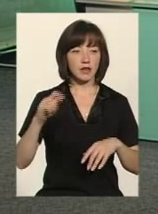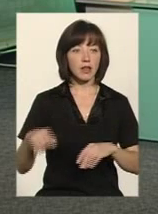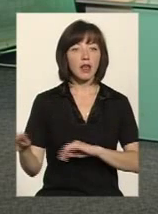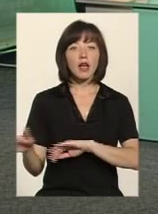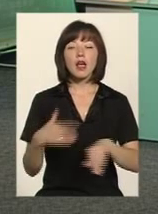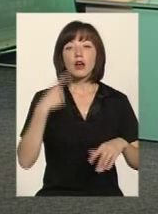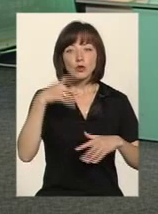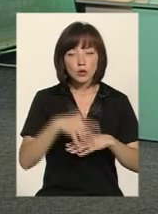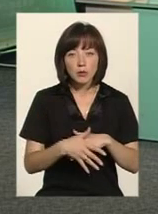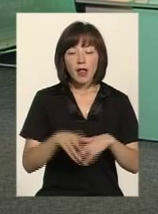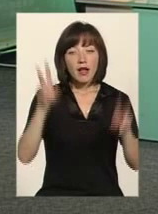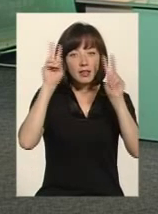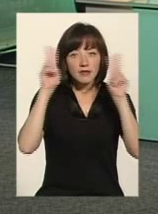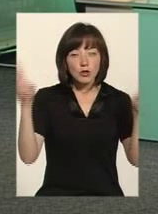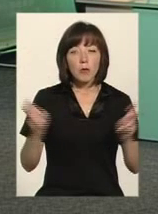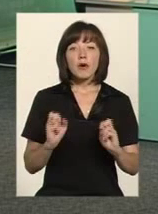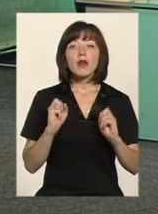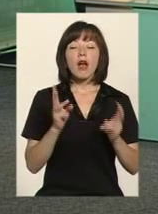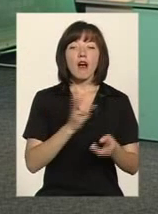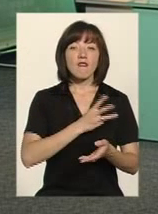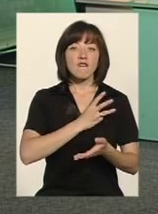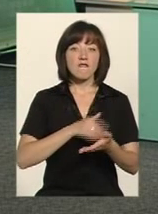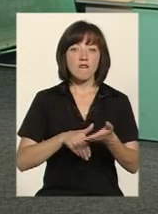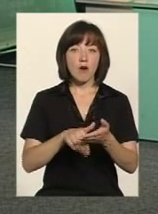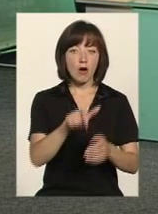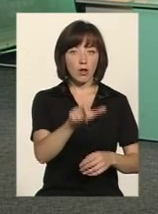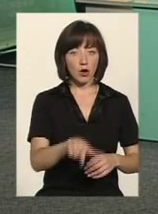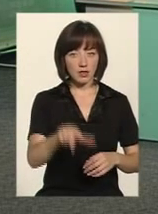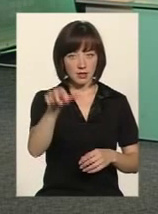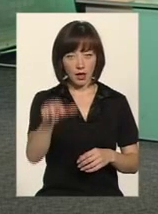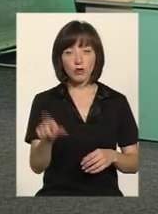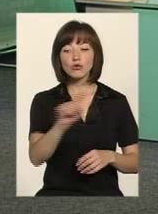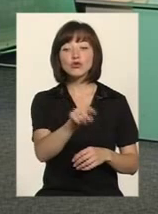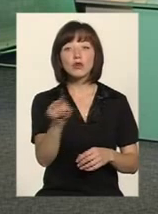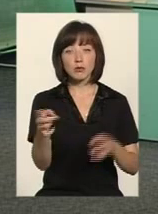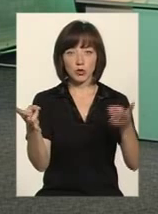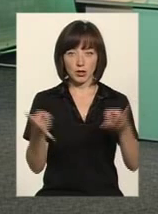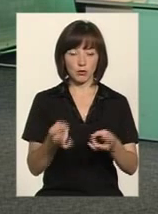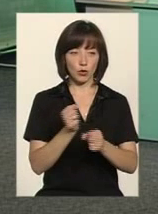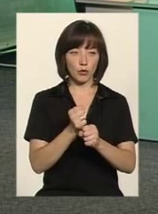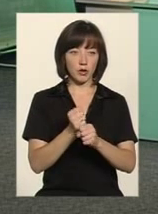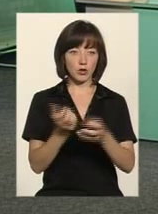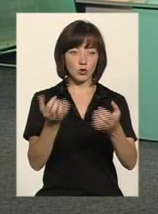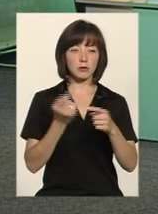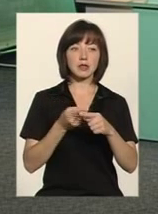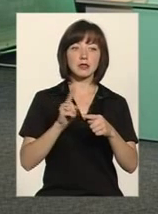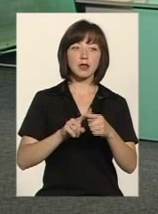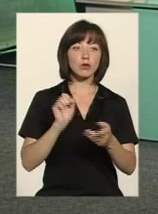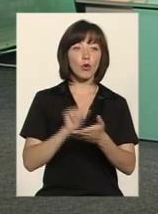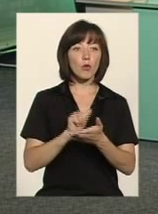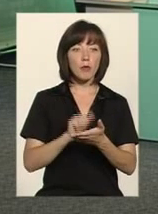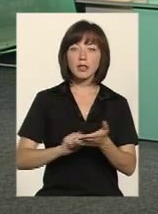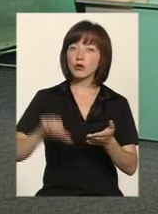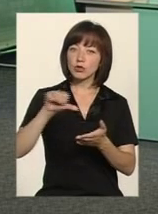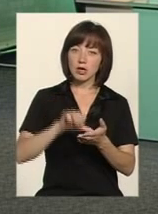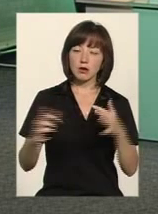але тільки от, ну, невідомо, наскільки волонтери, ну, що їм потрібно робити так, щоб отримати цей документ учасника бойових